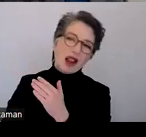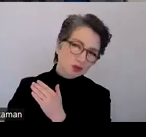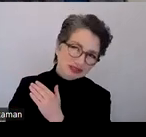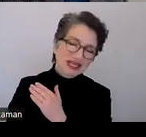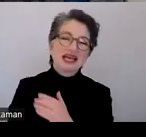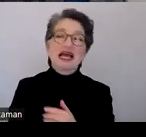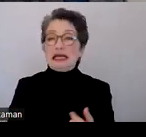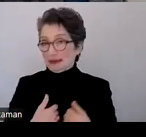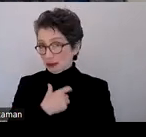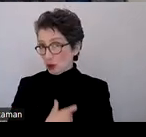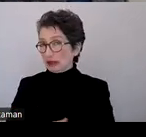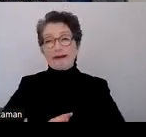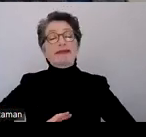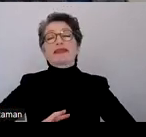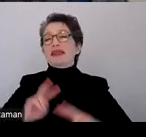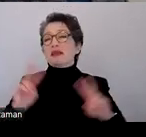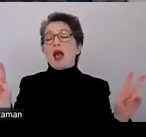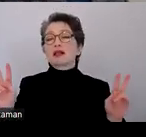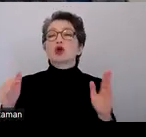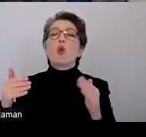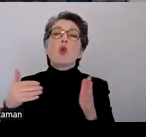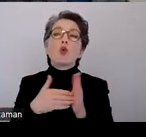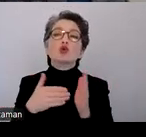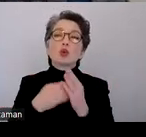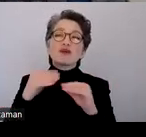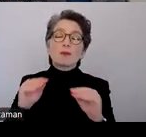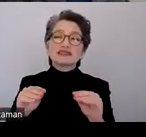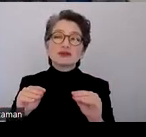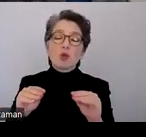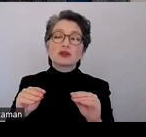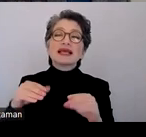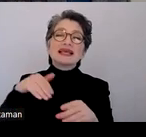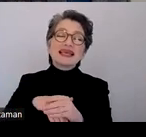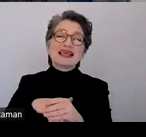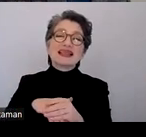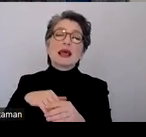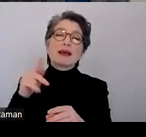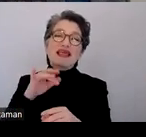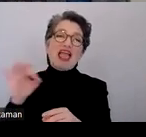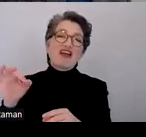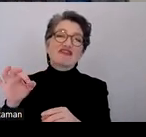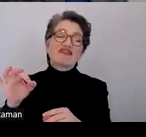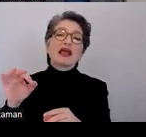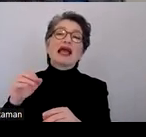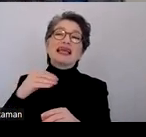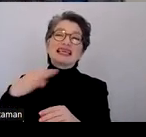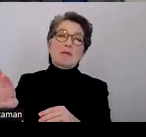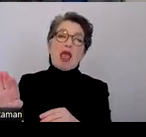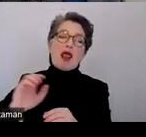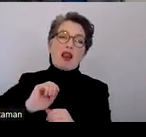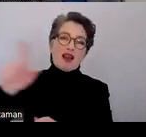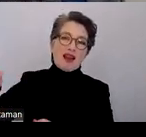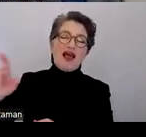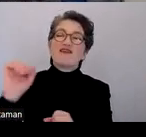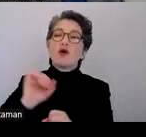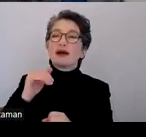verschicke zum Beispiel nie Kontoinformationen über PDFs per E-Mail, weil E-Mails sind einfach unsicher und man kann die dann aus dem PDF